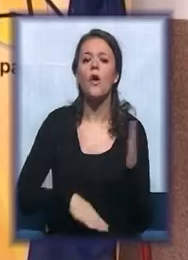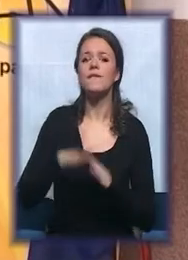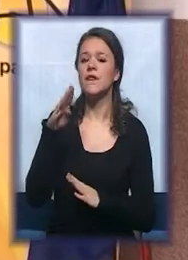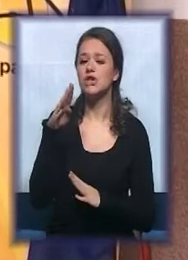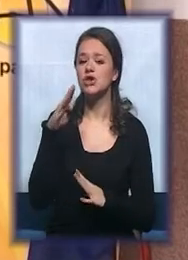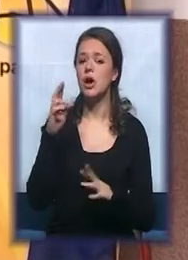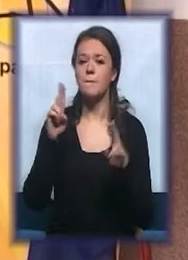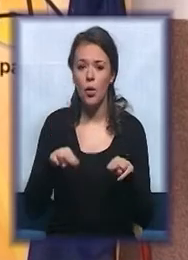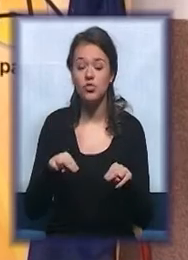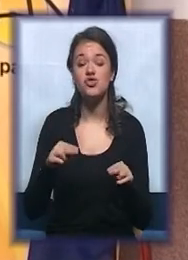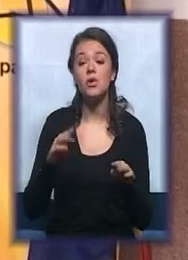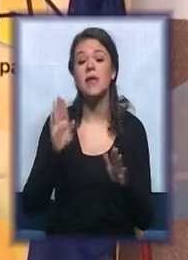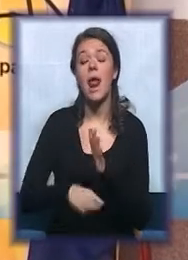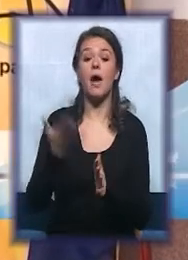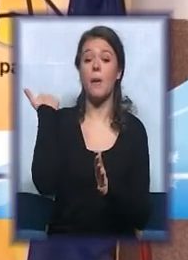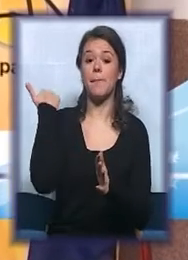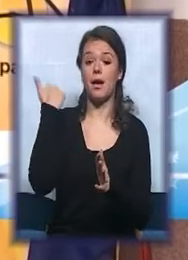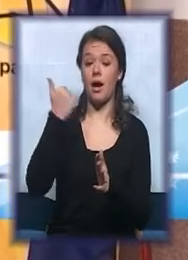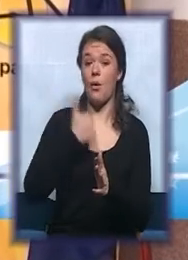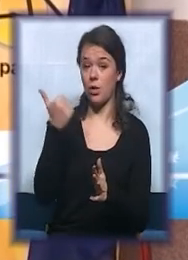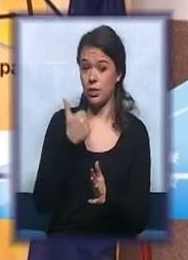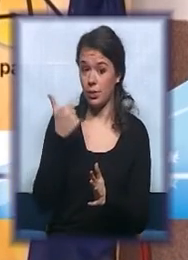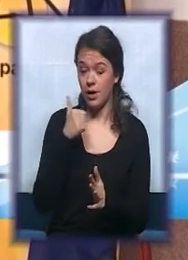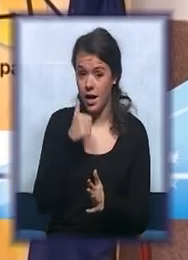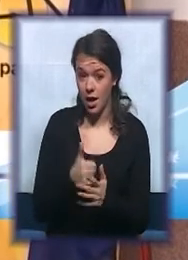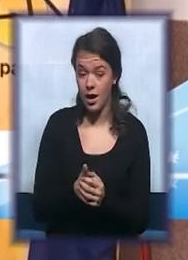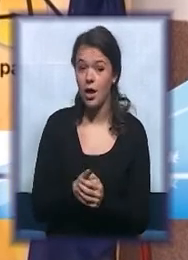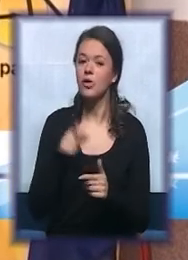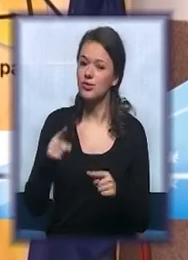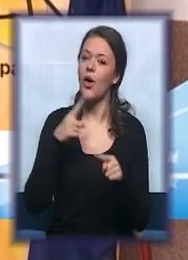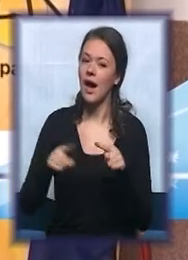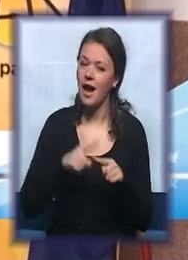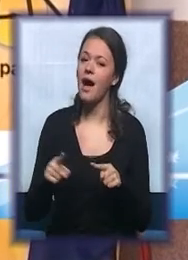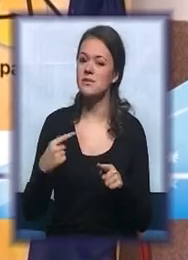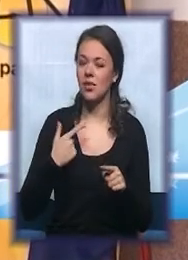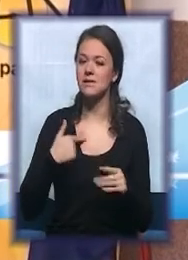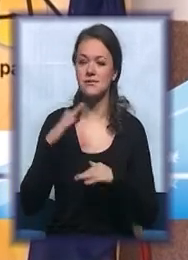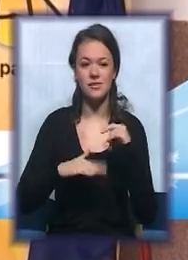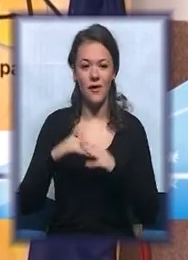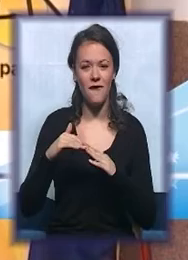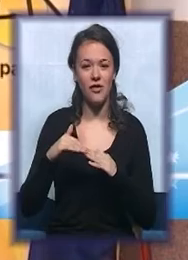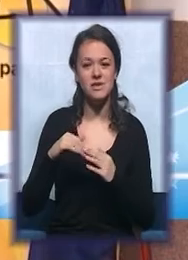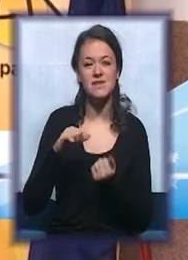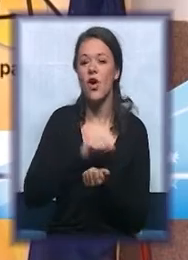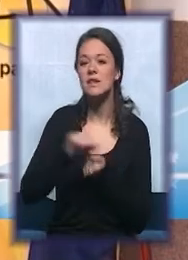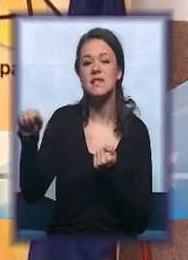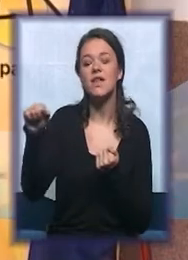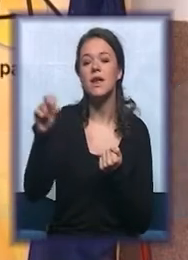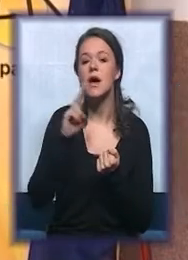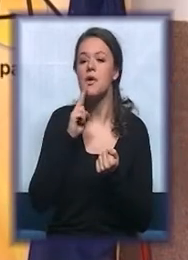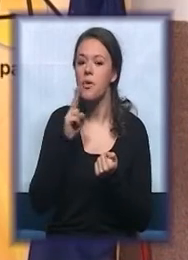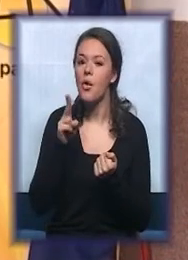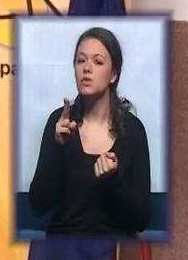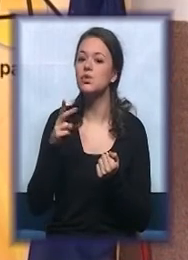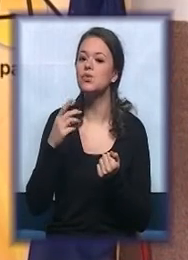je mogućnosti pružala pre godinu dana, onda je to razlog za zadovoljstvo svih koji su doprinali da se ovaj projekat